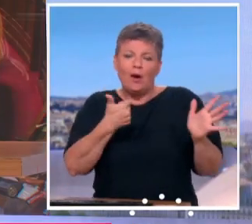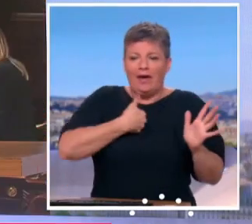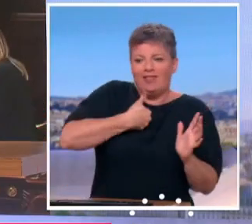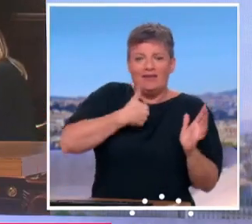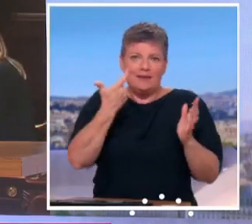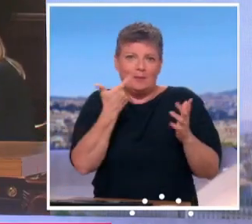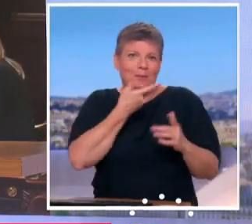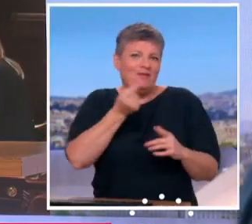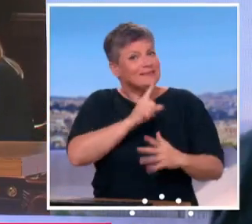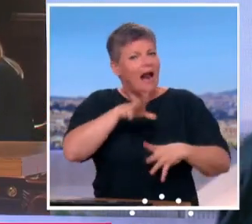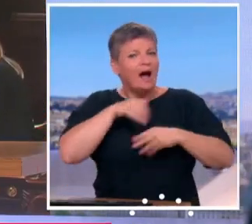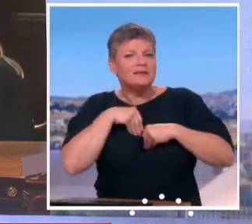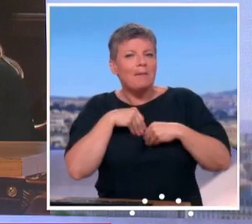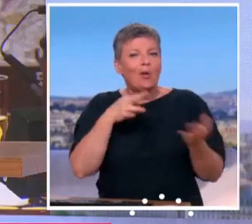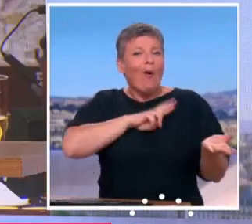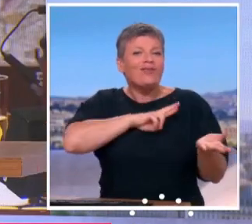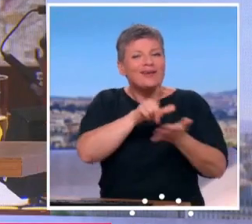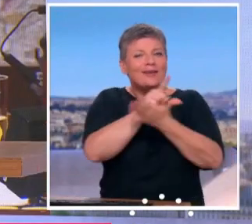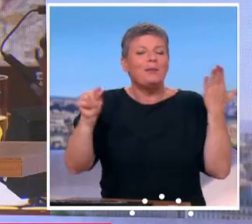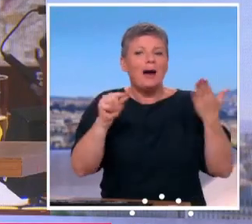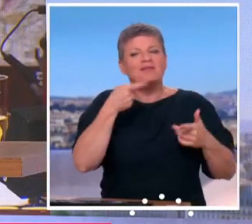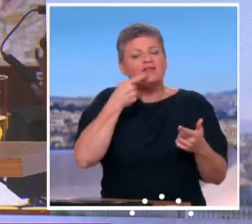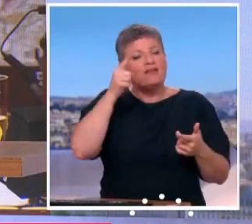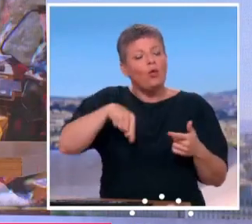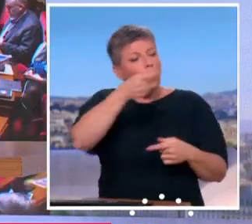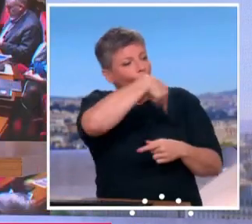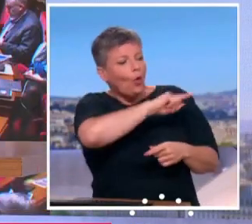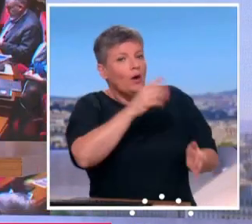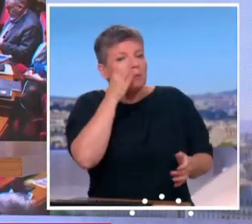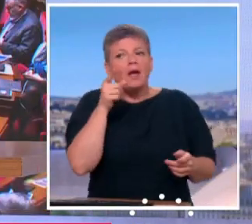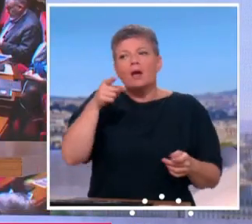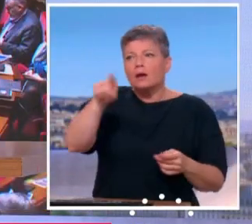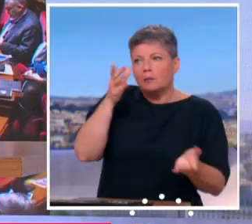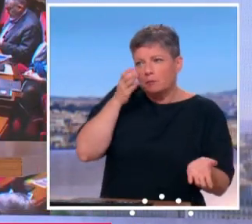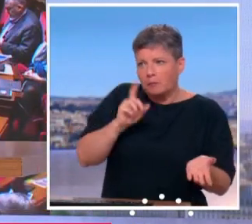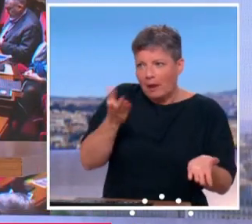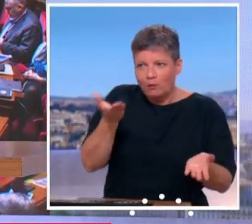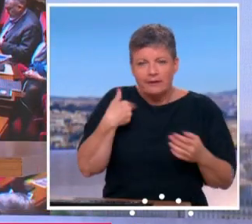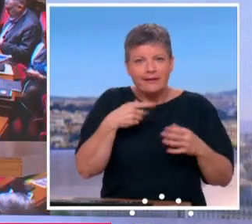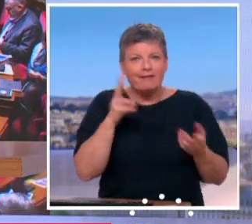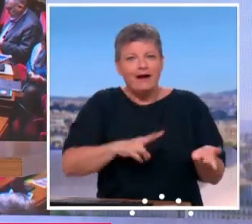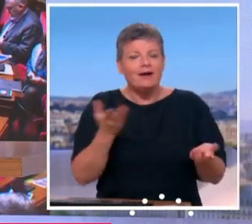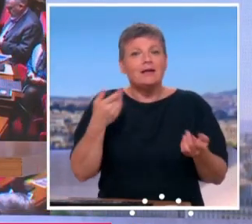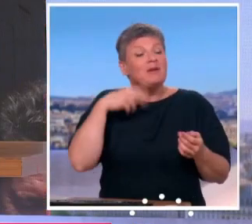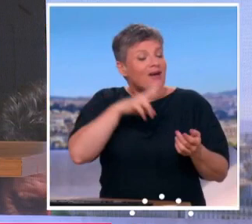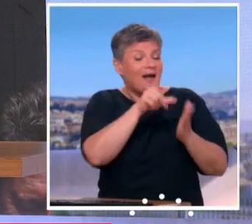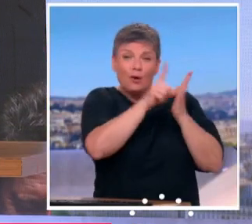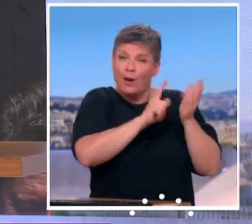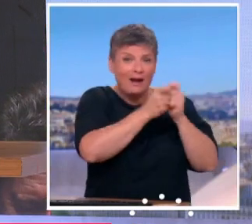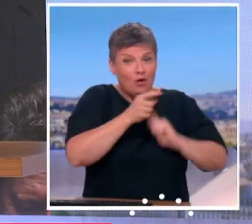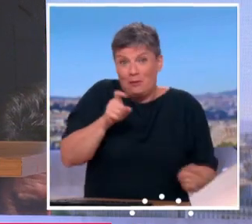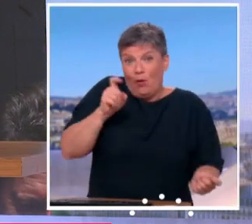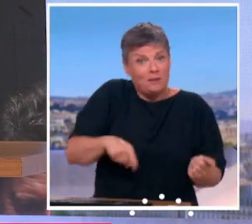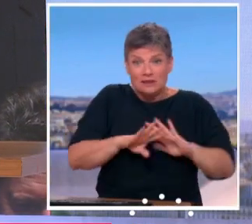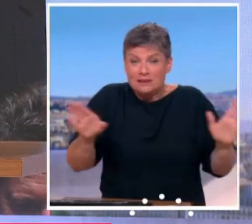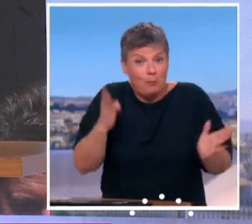'entendre et le dire. Mais il faut savoir aussi rappeler... Vous considérez que vous l'avez entendu puisque vous n'avez pas bougé ? Bien sûr, mais il faut aussi rappeler que la réforme, est nécessaire. Si nous ne